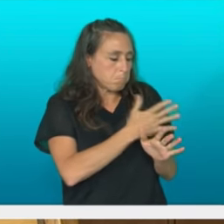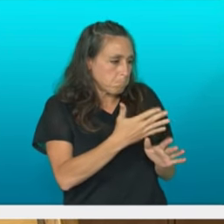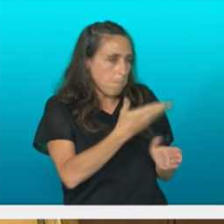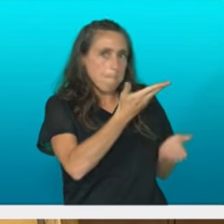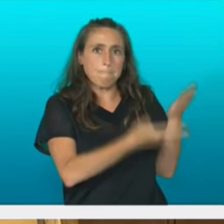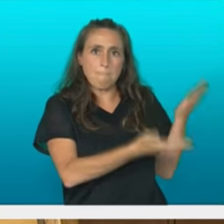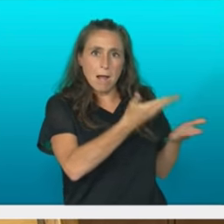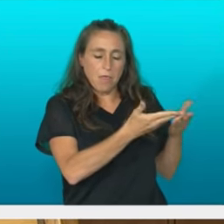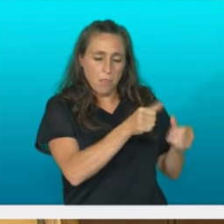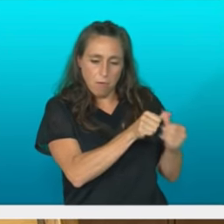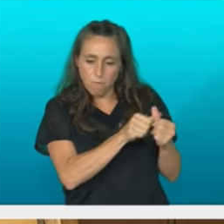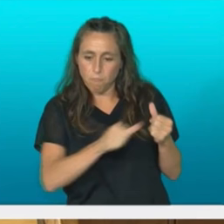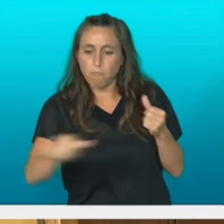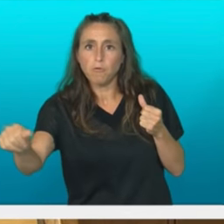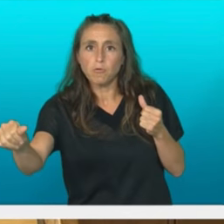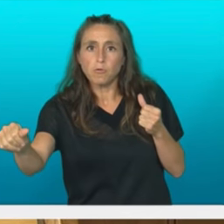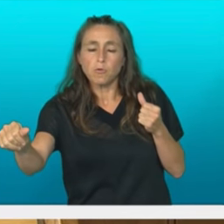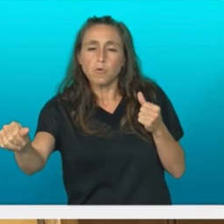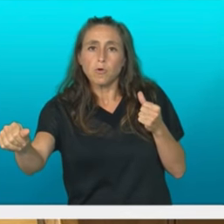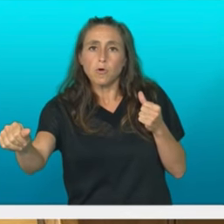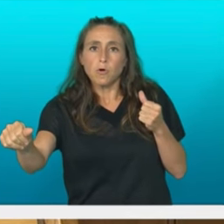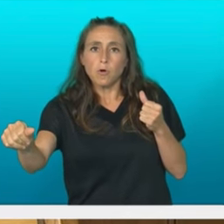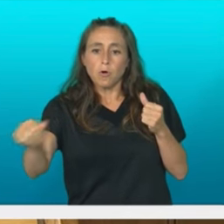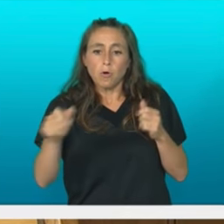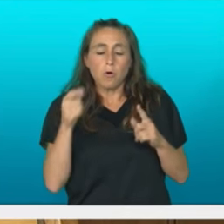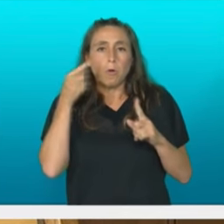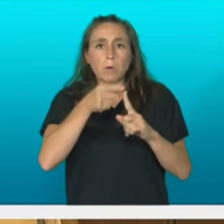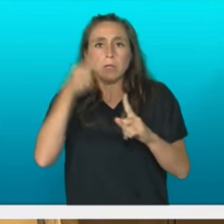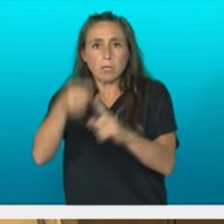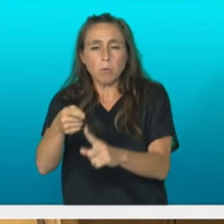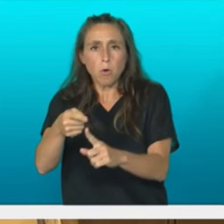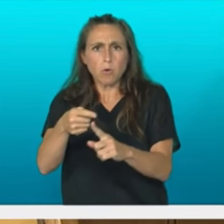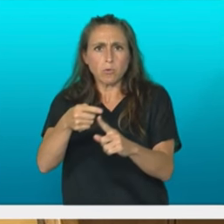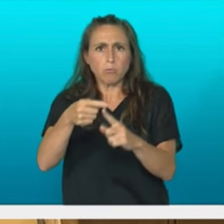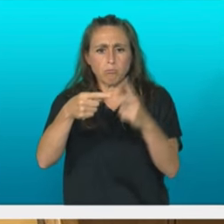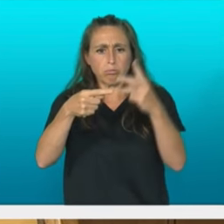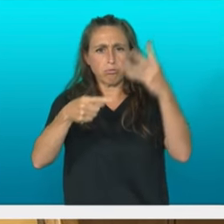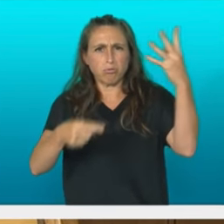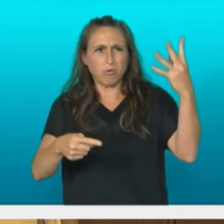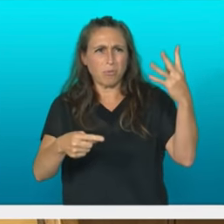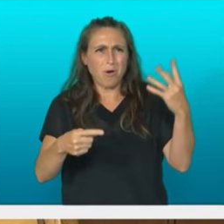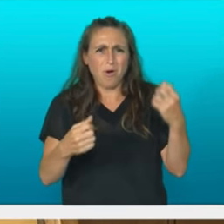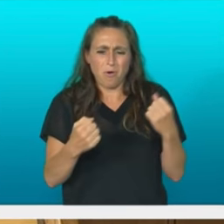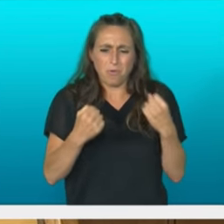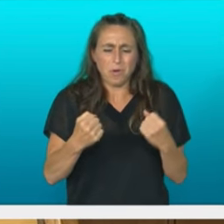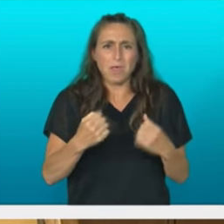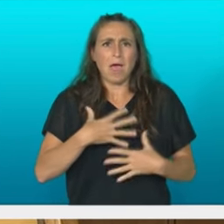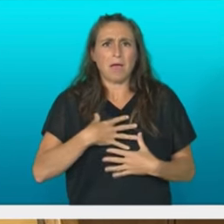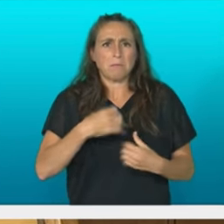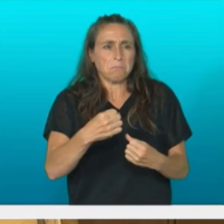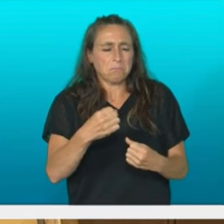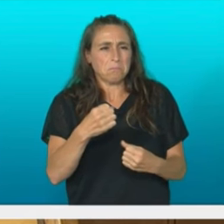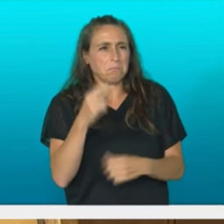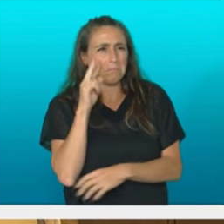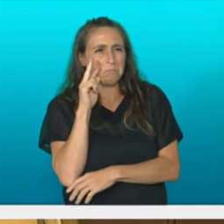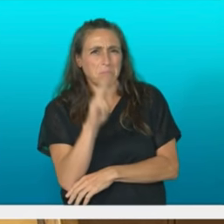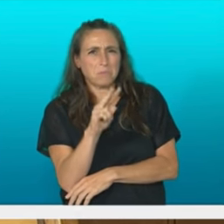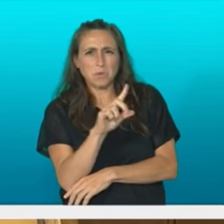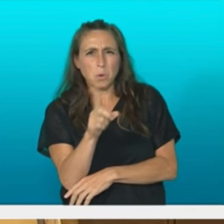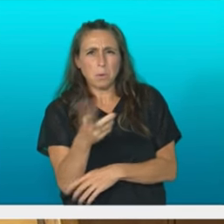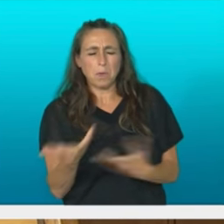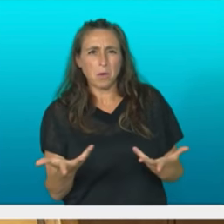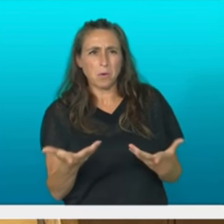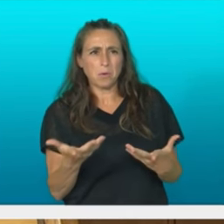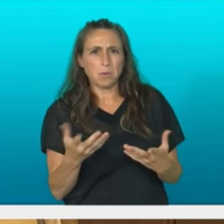eta ez etorkizunerako erronka izugarriei aurre egiteko indarrik eta ausardiarik eta determinaziorik. Kontser